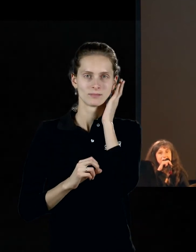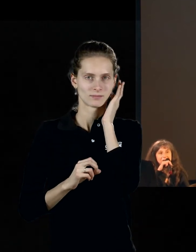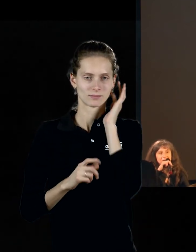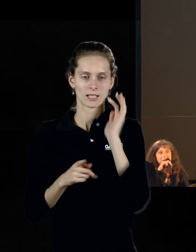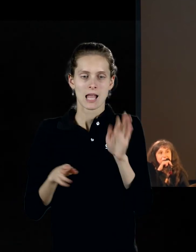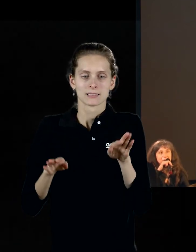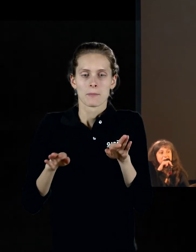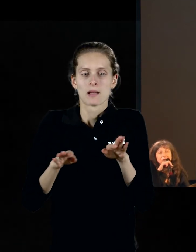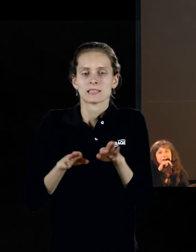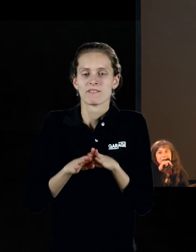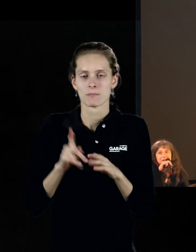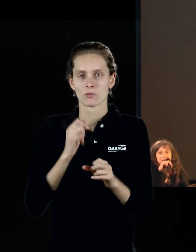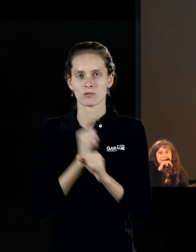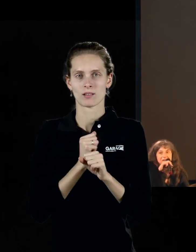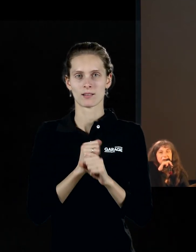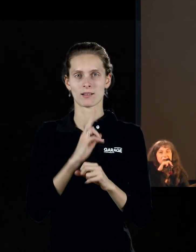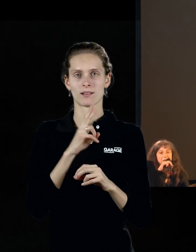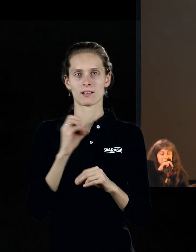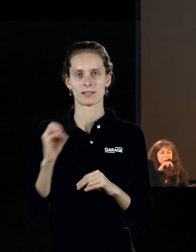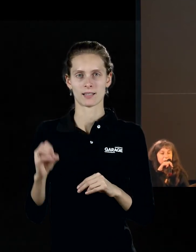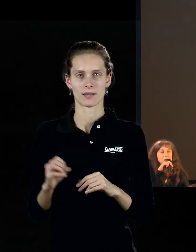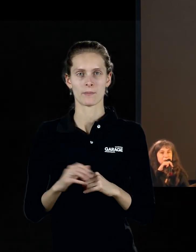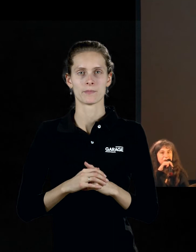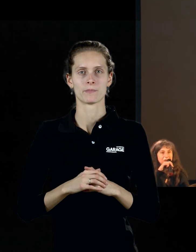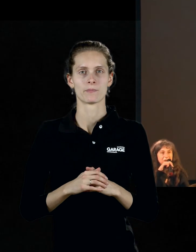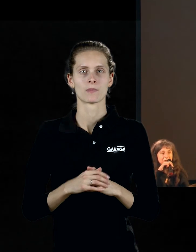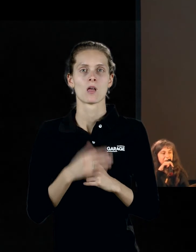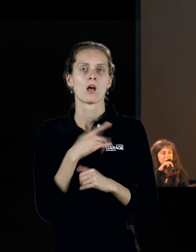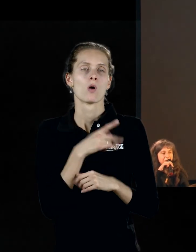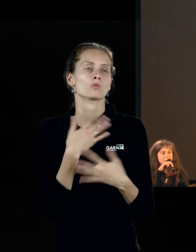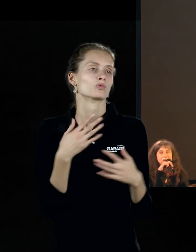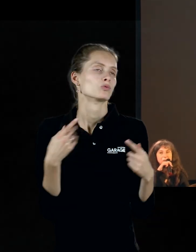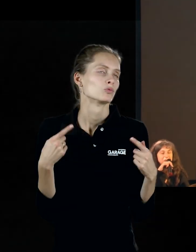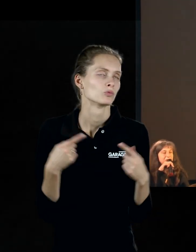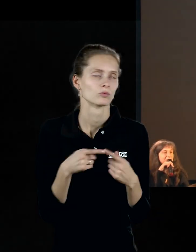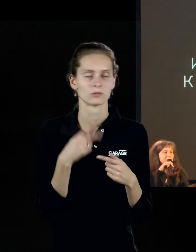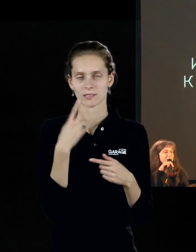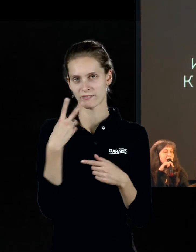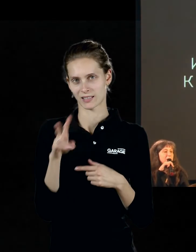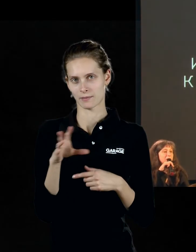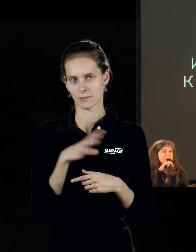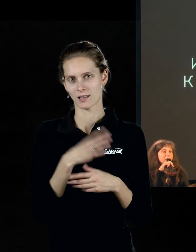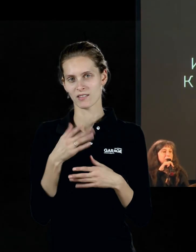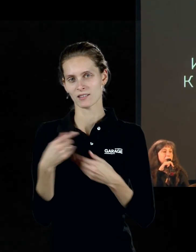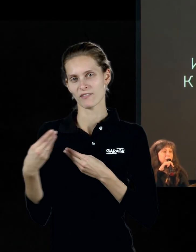делал Клей. Скорее всего, он их видел, хотя, скорее всего, точно их видел, скорее всего, они на него как-то повлияли.